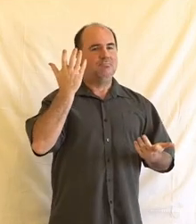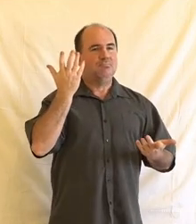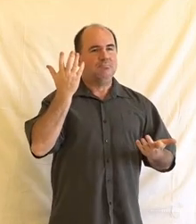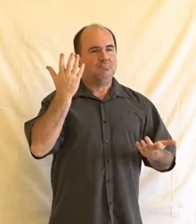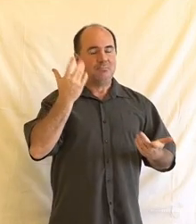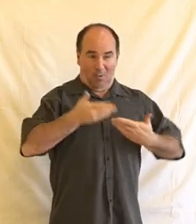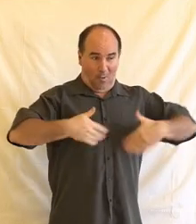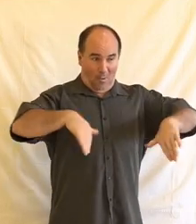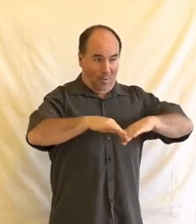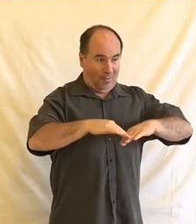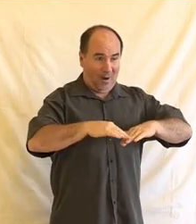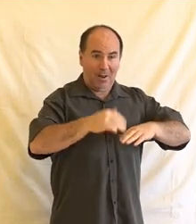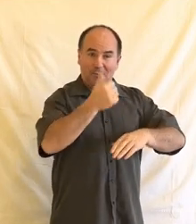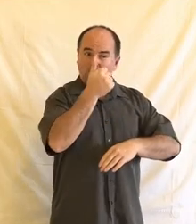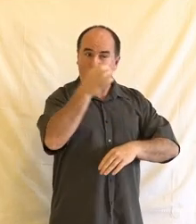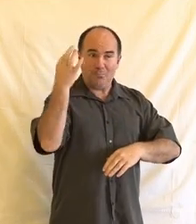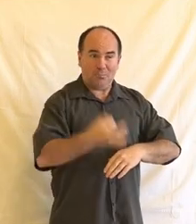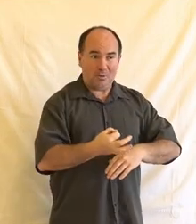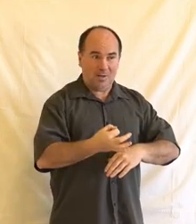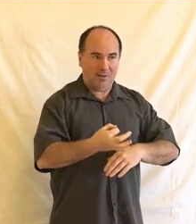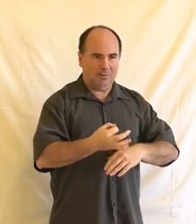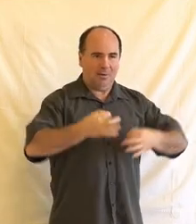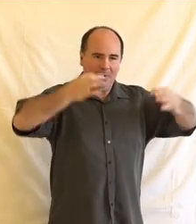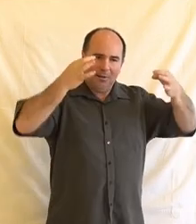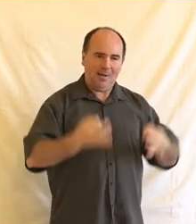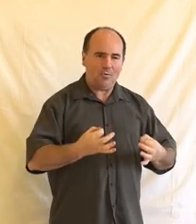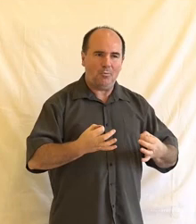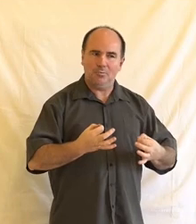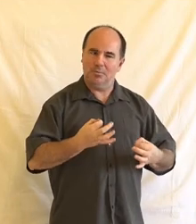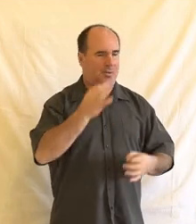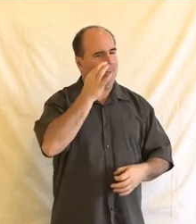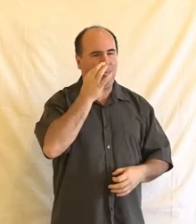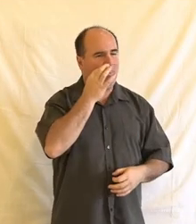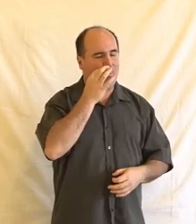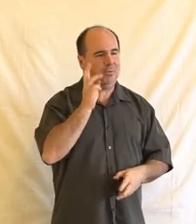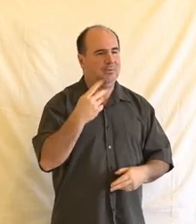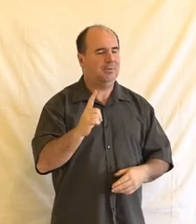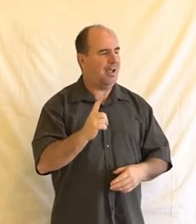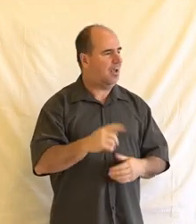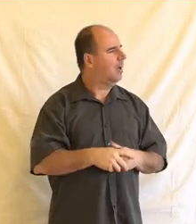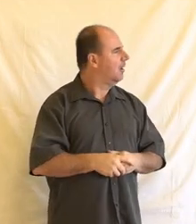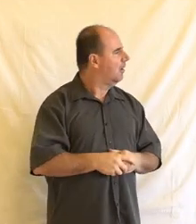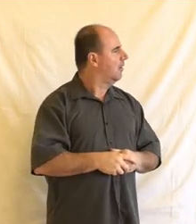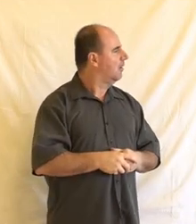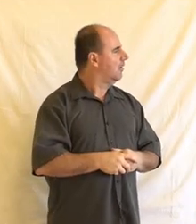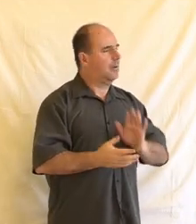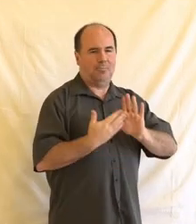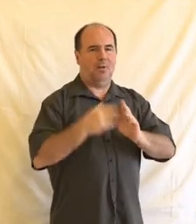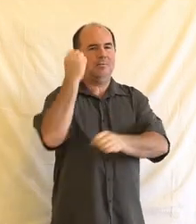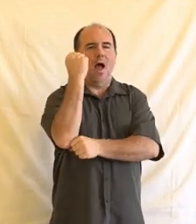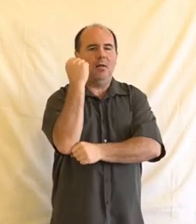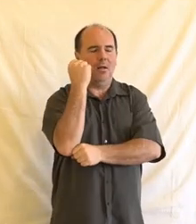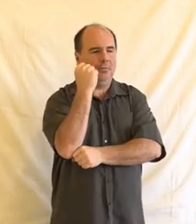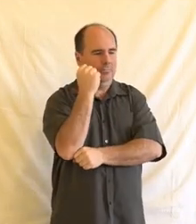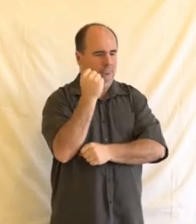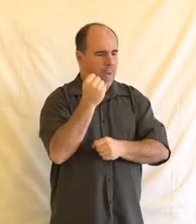není samozřejmě absolutní a ne každý zásah do nějaké té komfortní zóny, kterou považují za oblast základního lidského práva, se považuje za